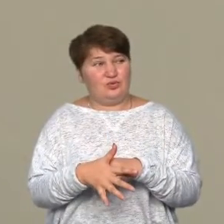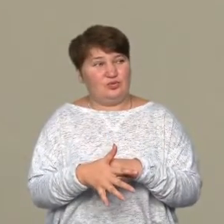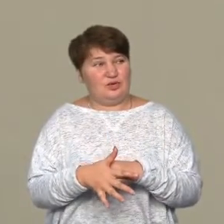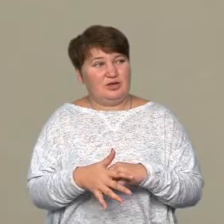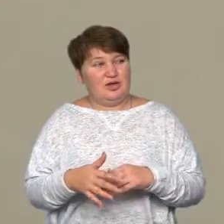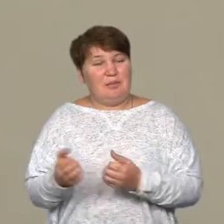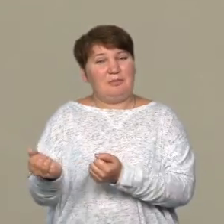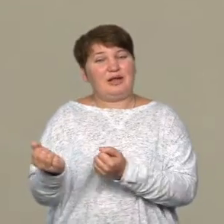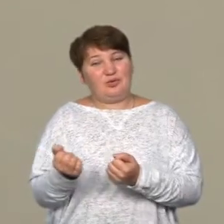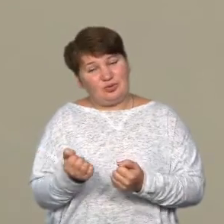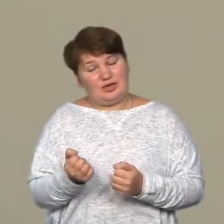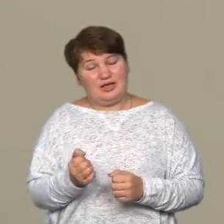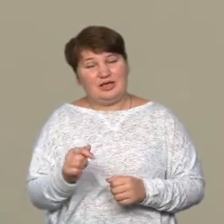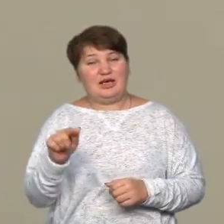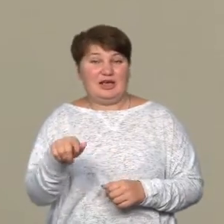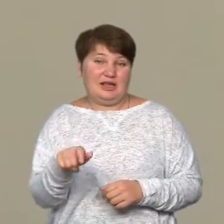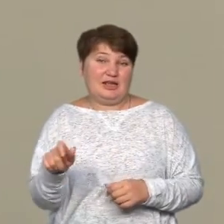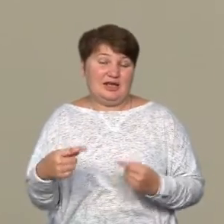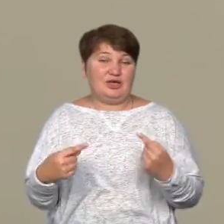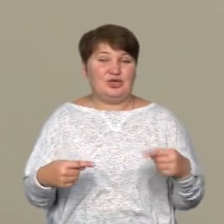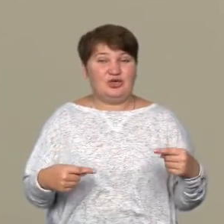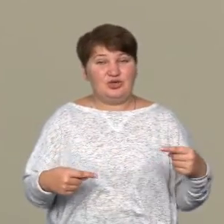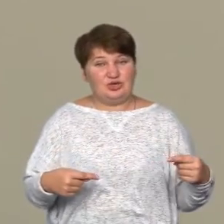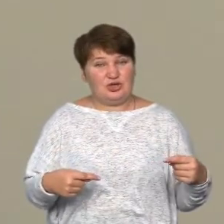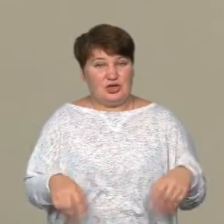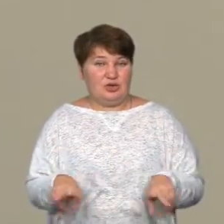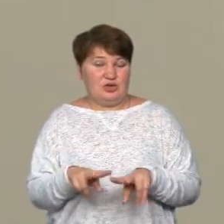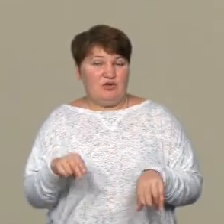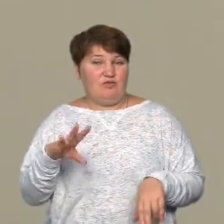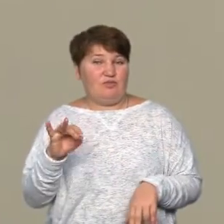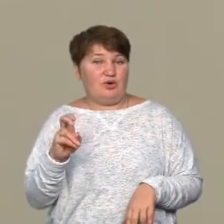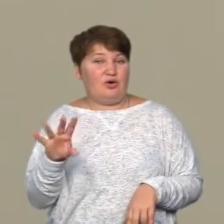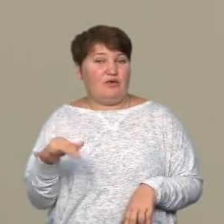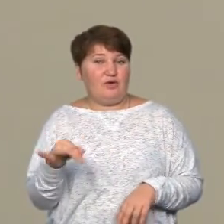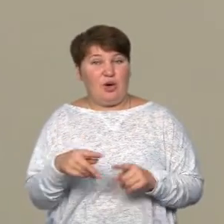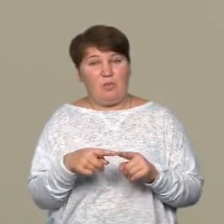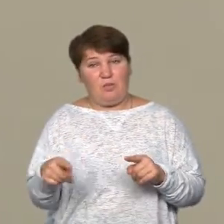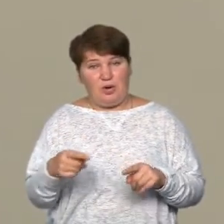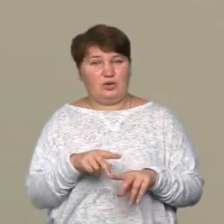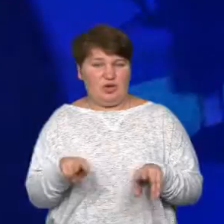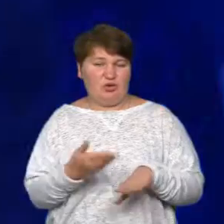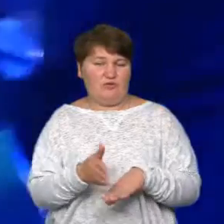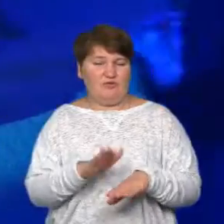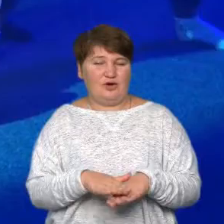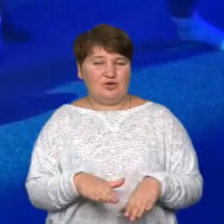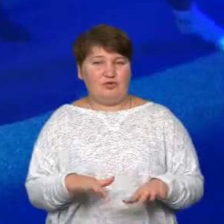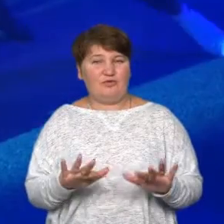притримати інших. Ну, йому теж в піковий момент стає зовсім нелегко в цій ситуації.